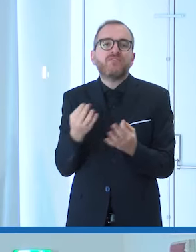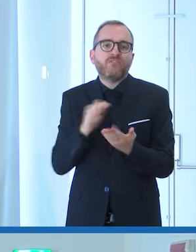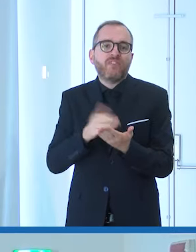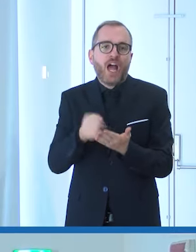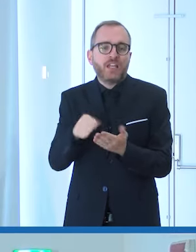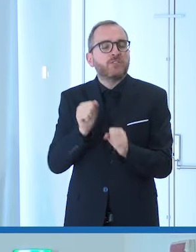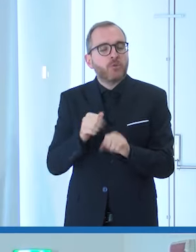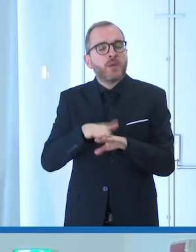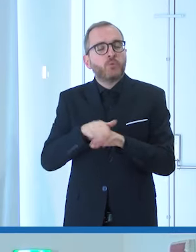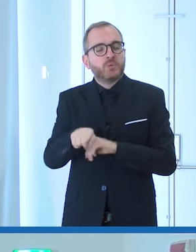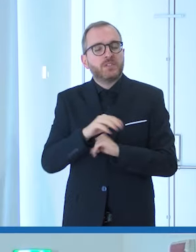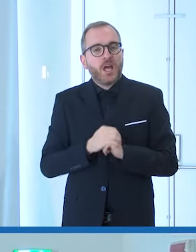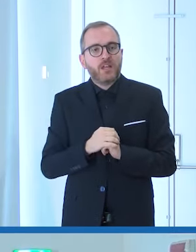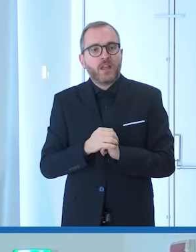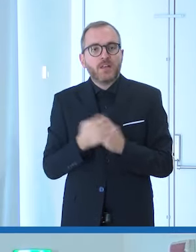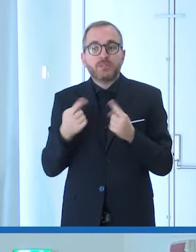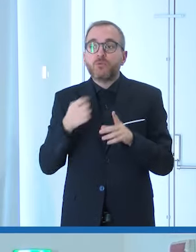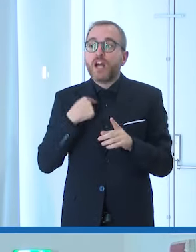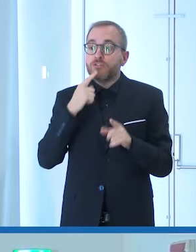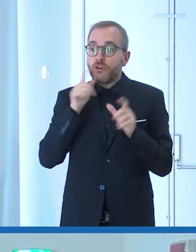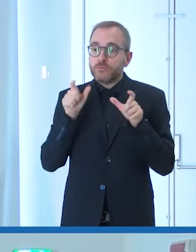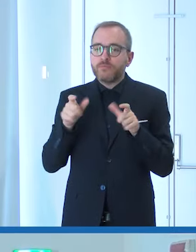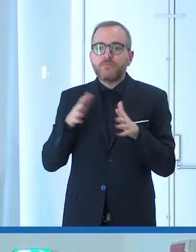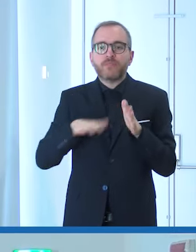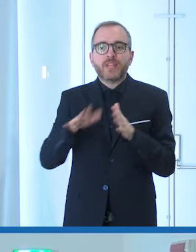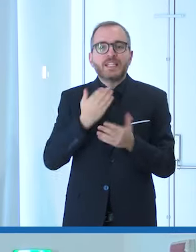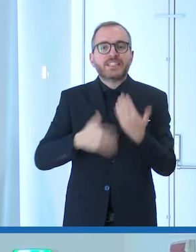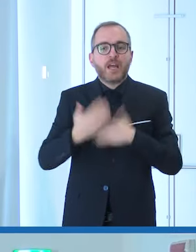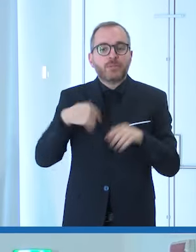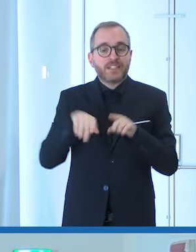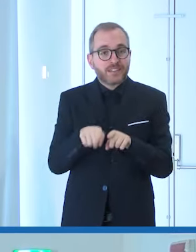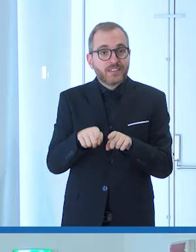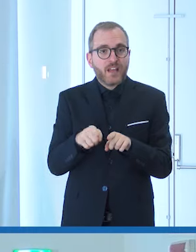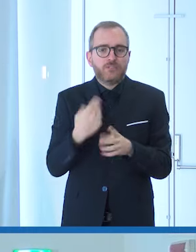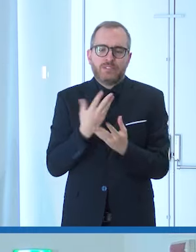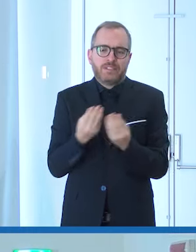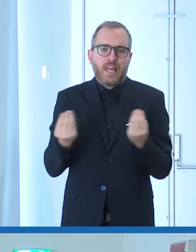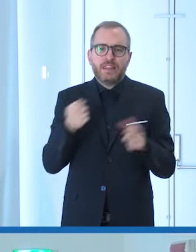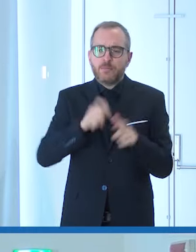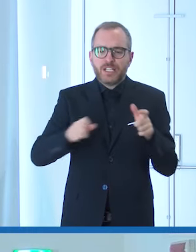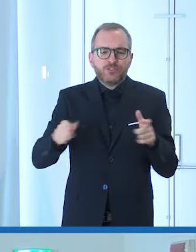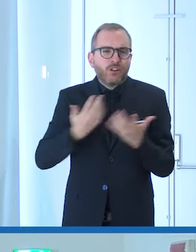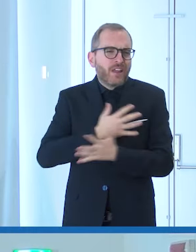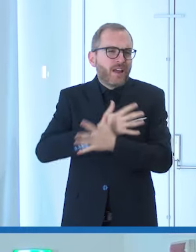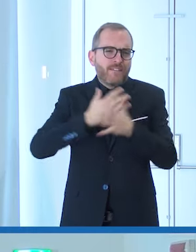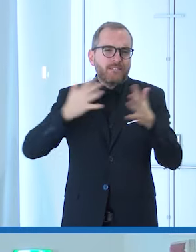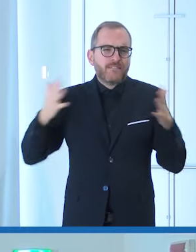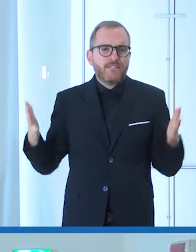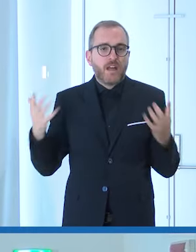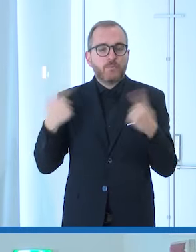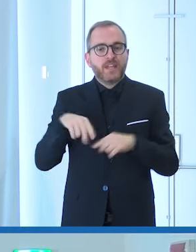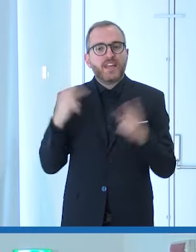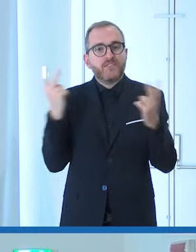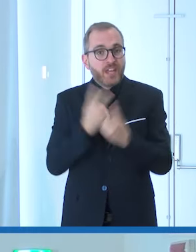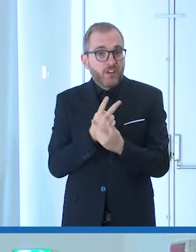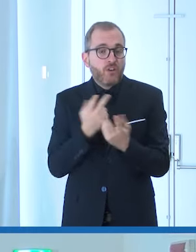una fascia della società fra l'altro sulla disabilità una fascia grandissima della popolazione grandissima perché è